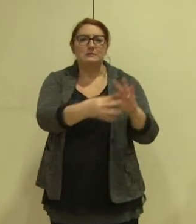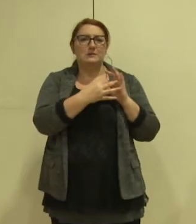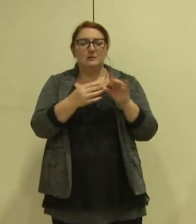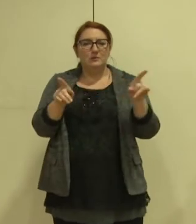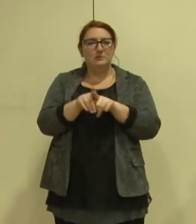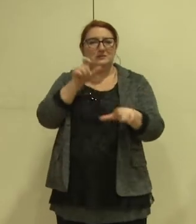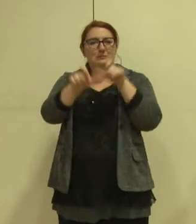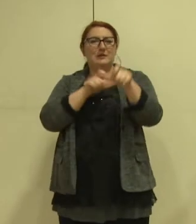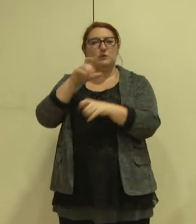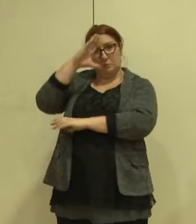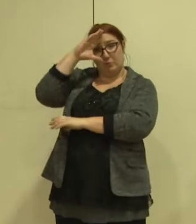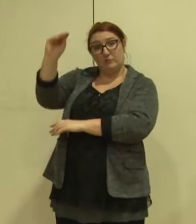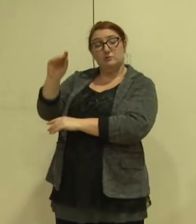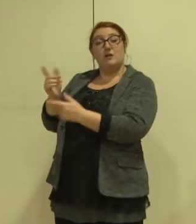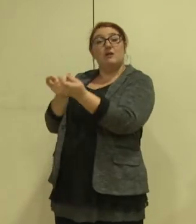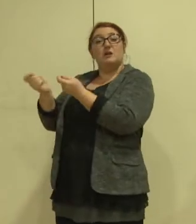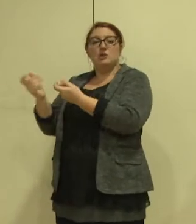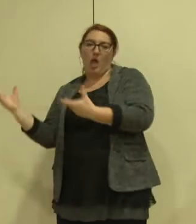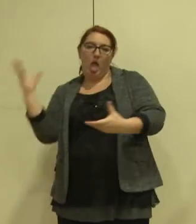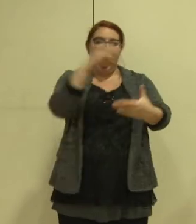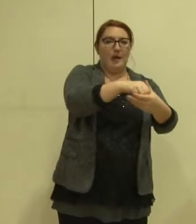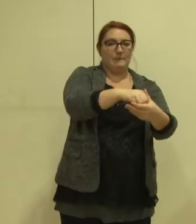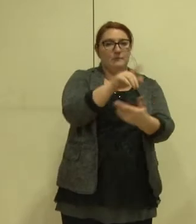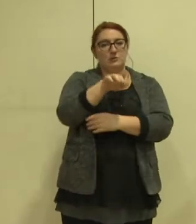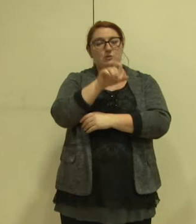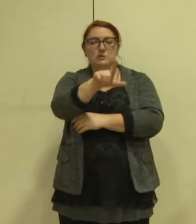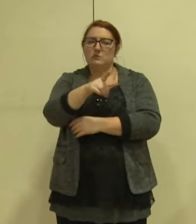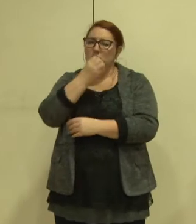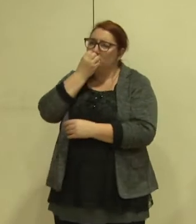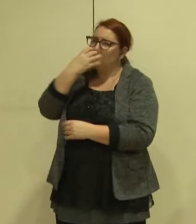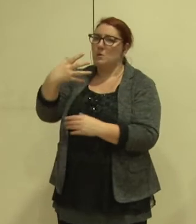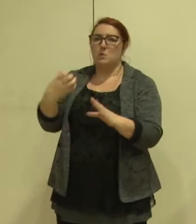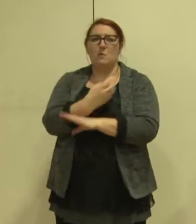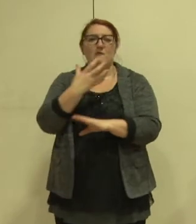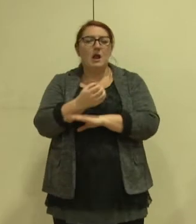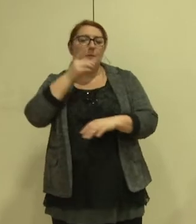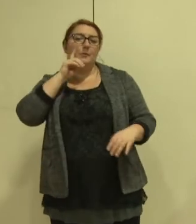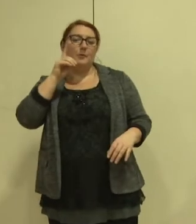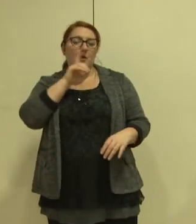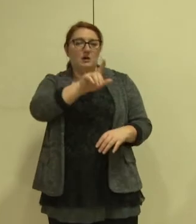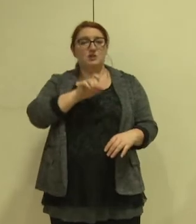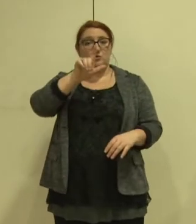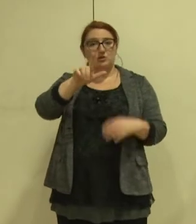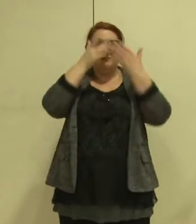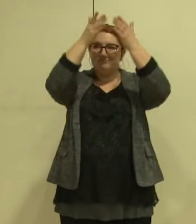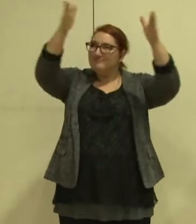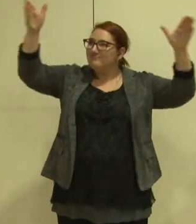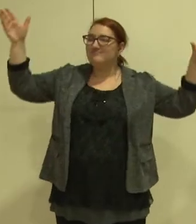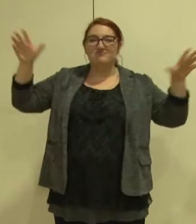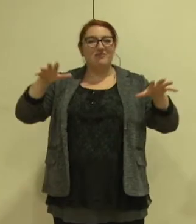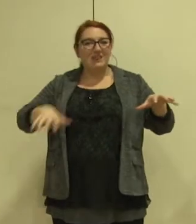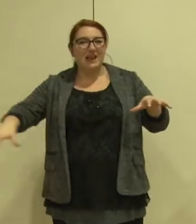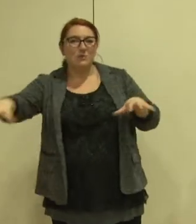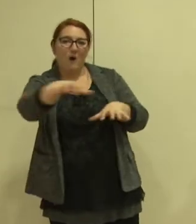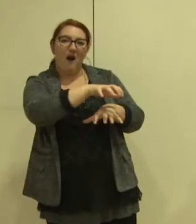personnels de la régie dans GEG. C'est une excellente nouvelle parce que GEG étend son champ d'action et son ancrage territorial.